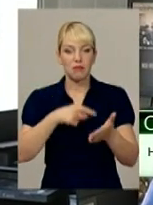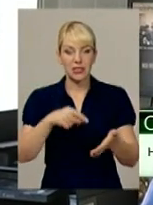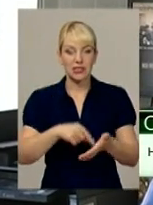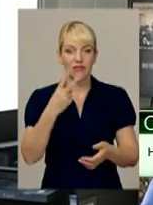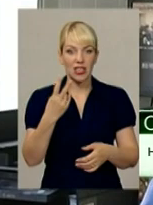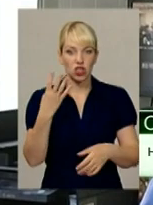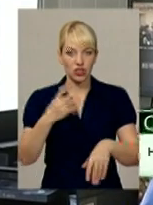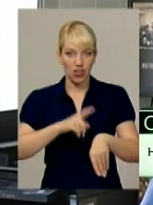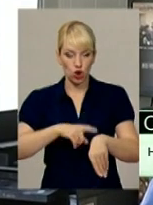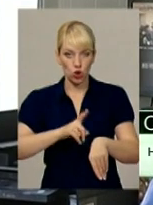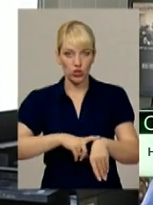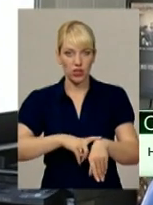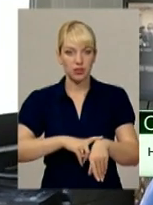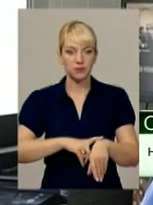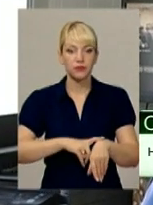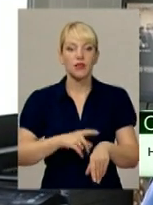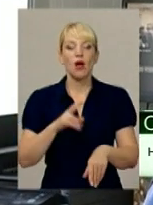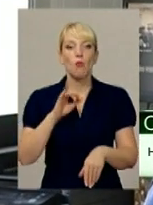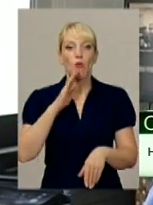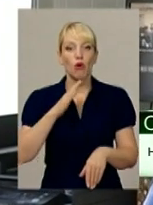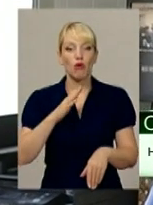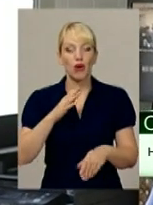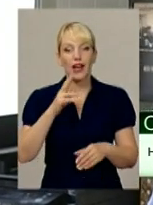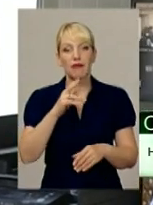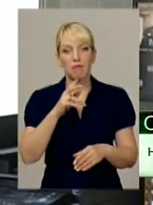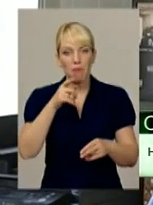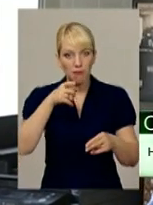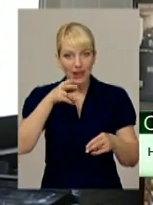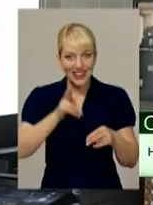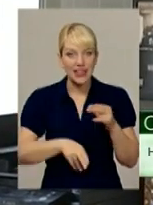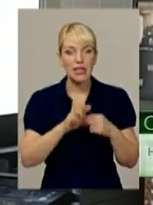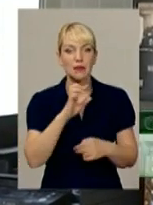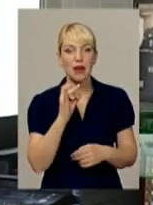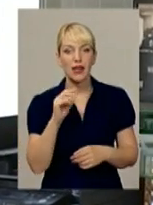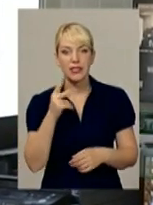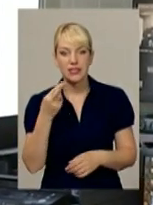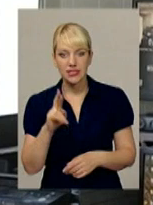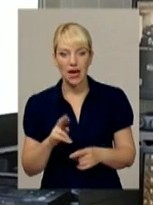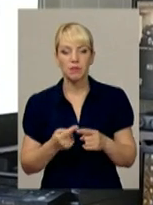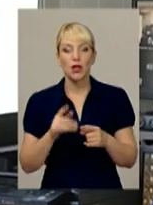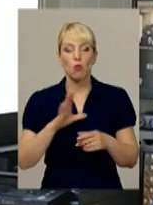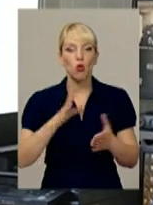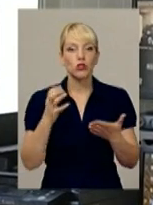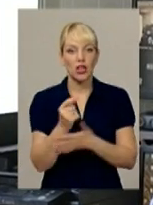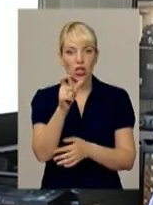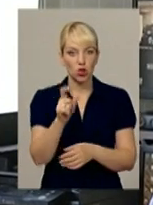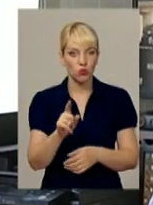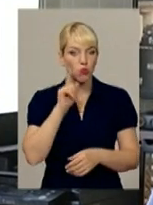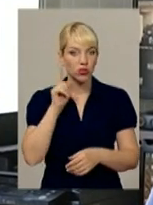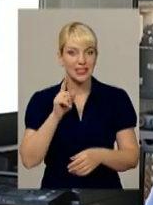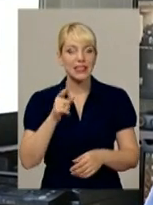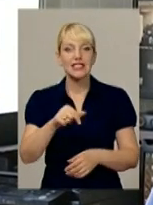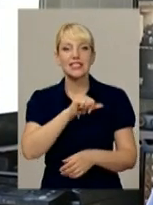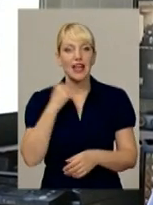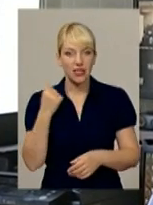24-й годині, по-моєму, в кінці березня, після в'язу слідчої противної групи був знайдений молодий чоловік, зарізаний.